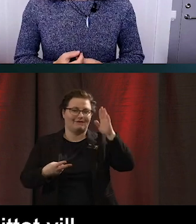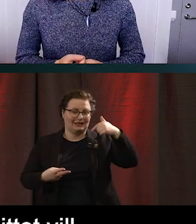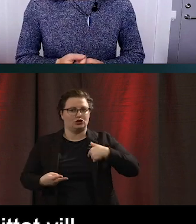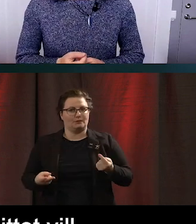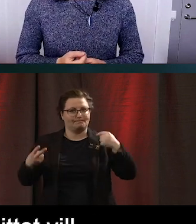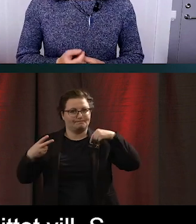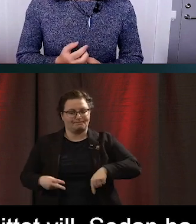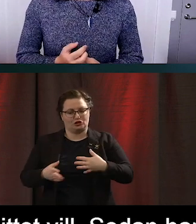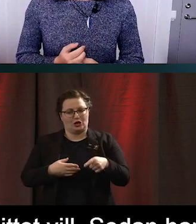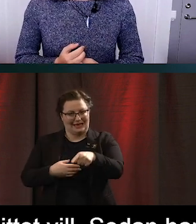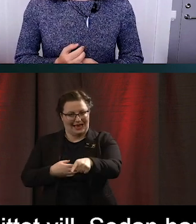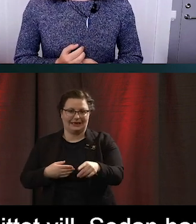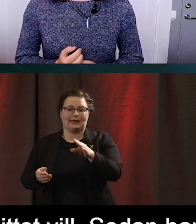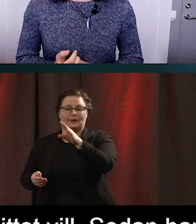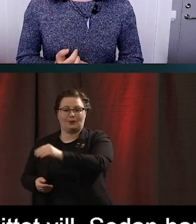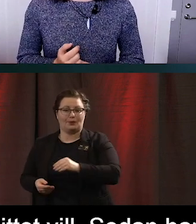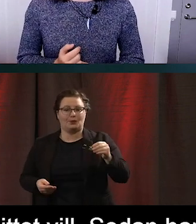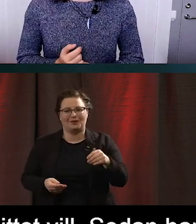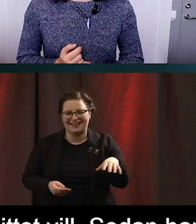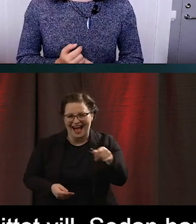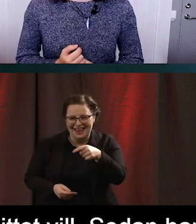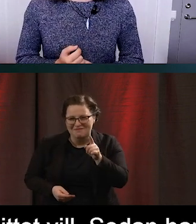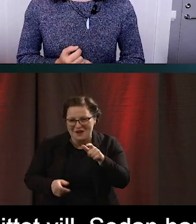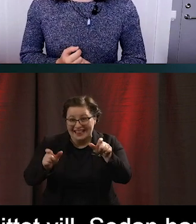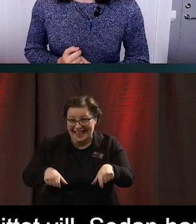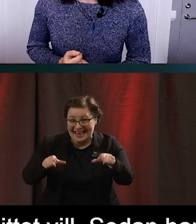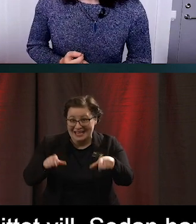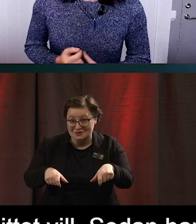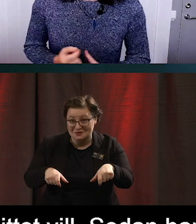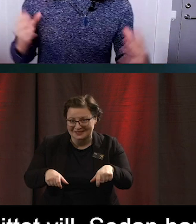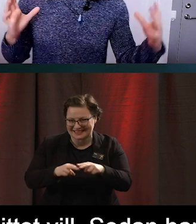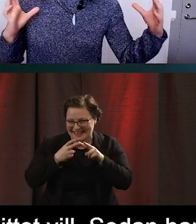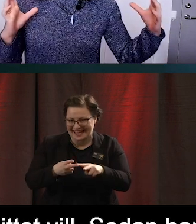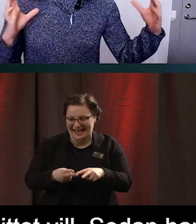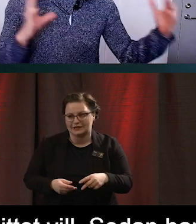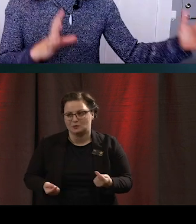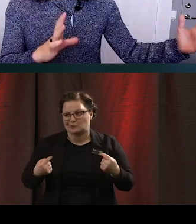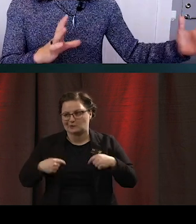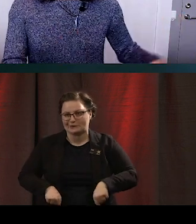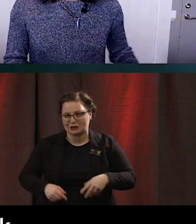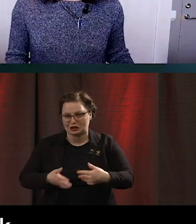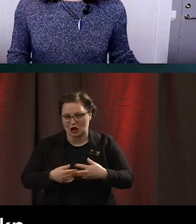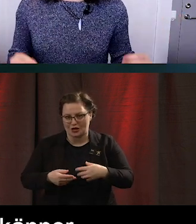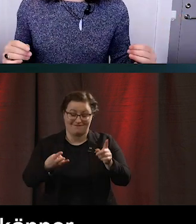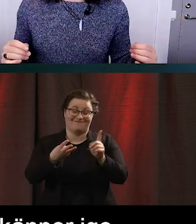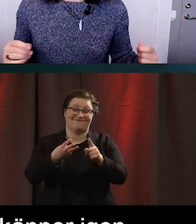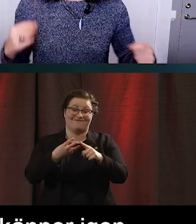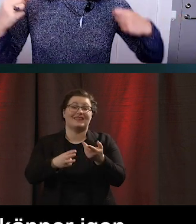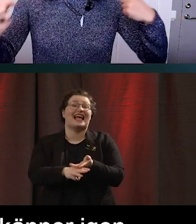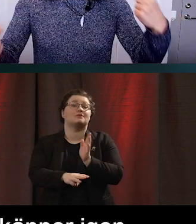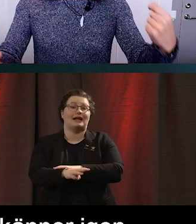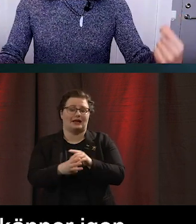i då och då. Alla som deklarerat kanske en ren sig i den. Och experter, folk som